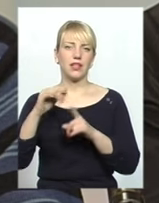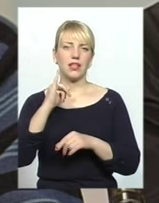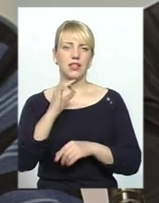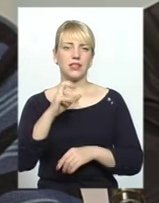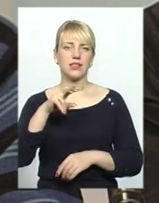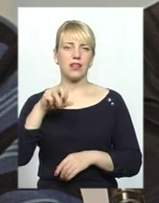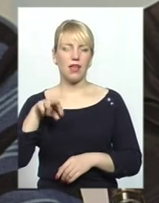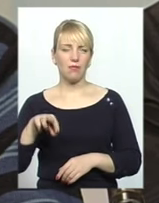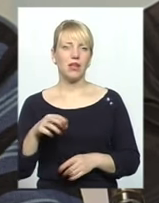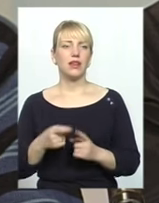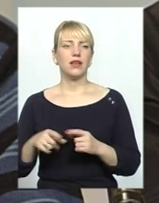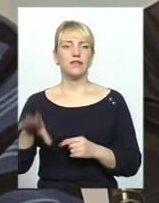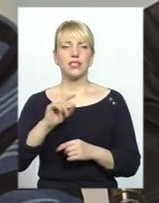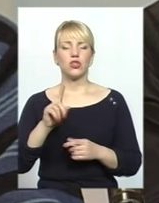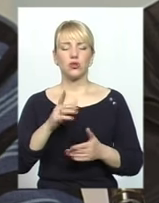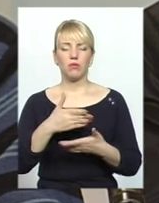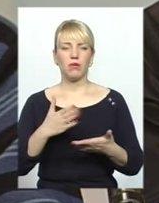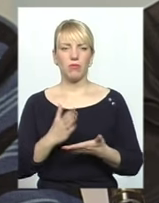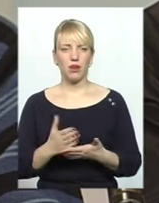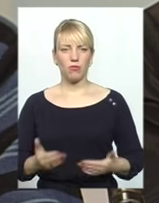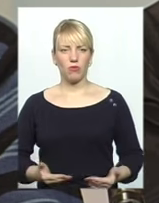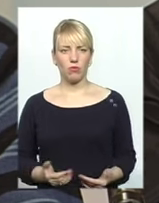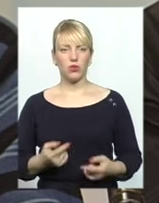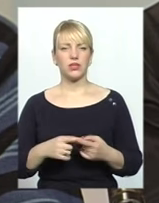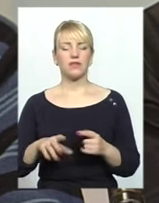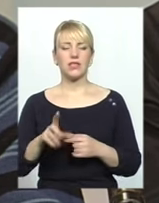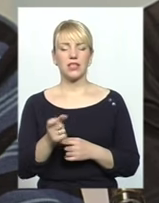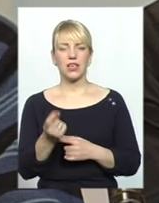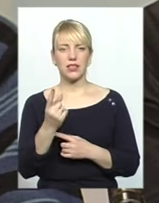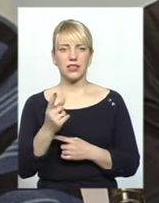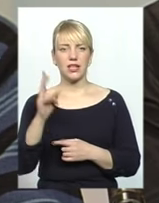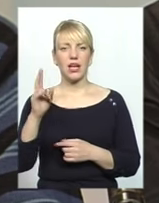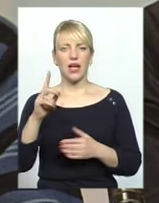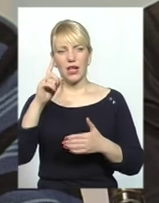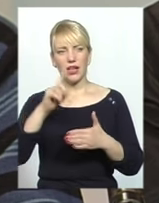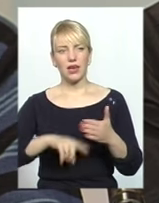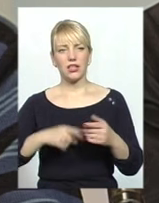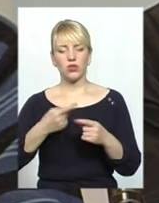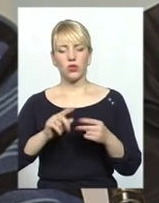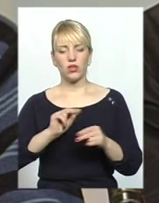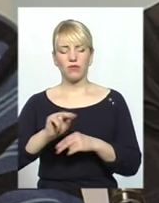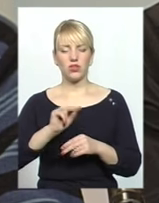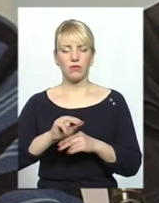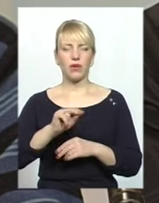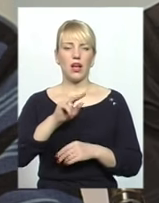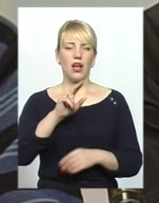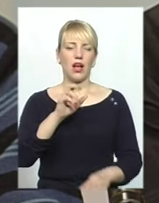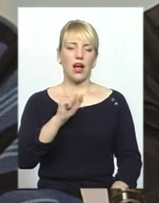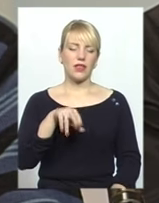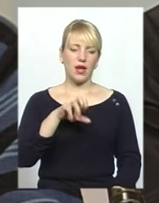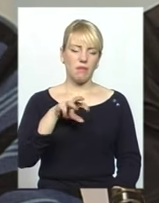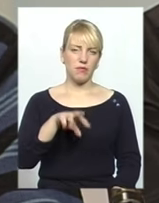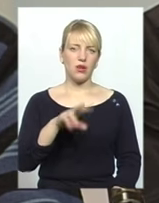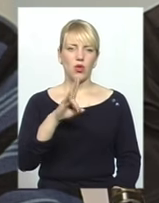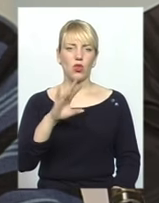все те, що ми маємо в побуті, прийшло з релігії. Цьому навчав пророк Адам, цьому навчав пророк Ной, цьому